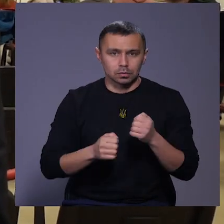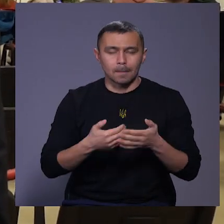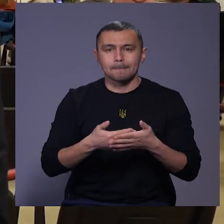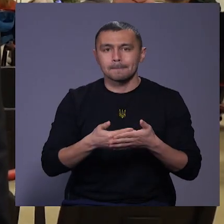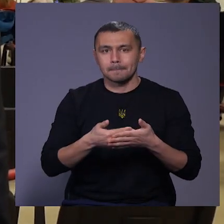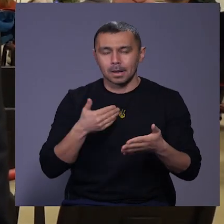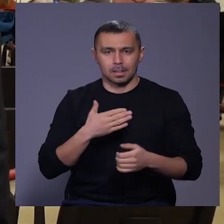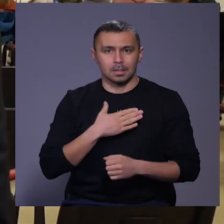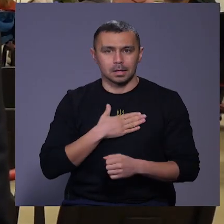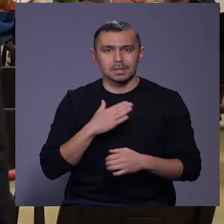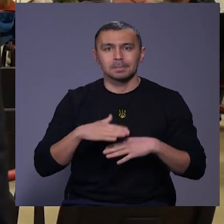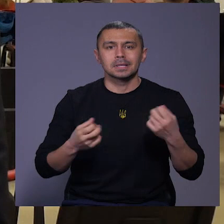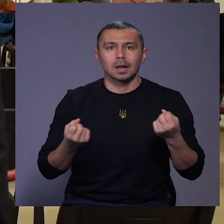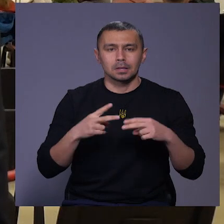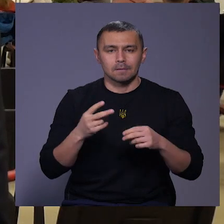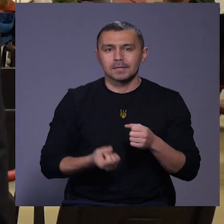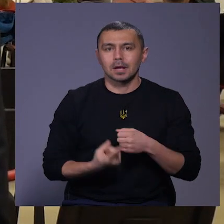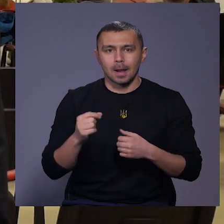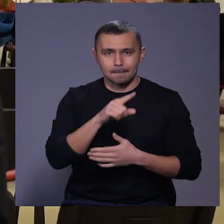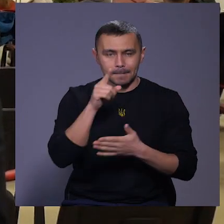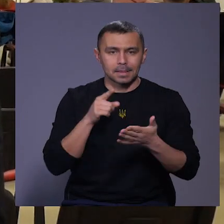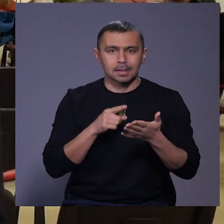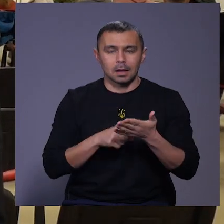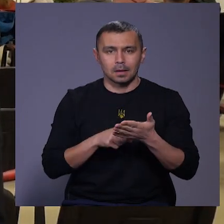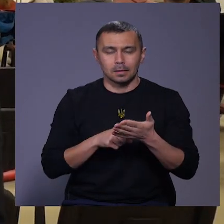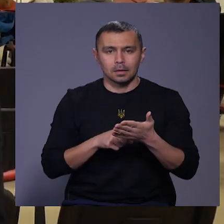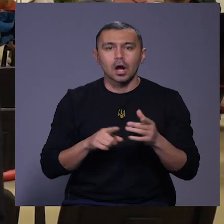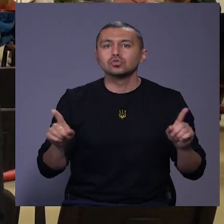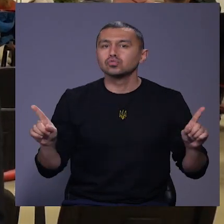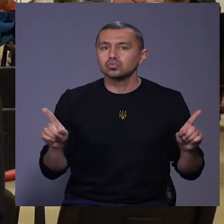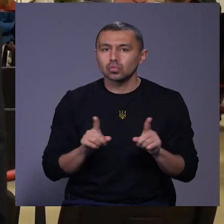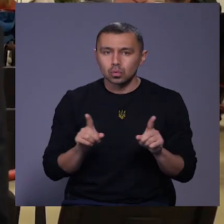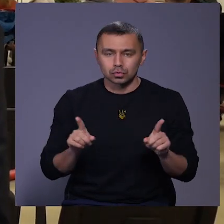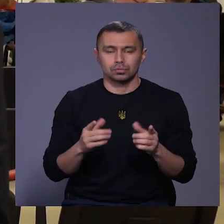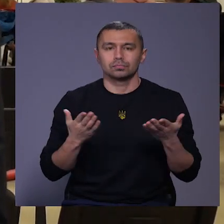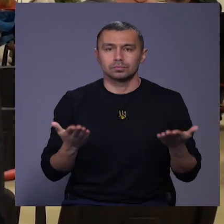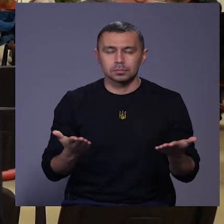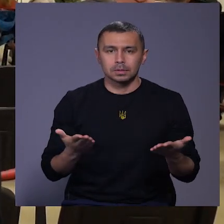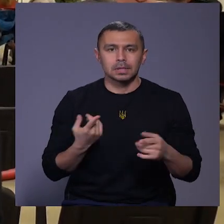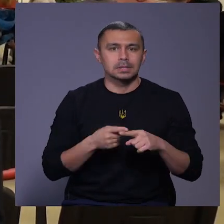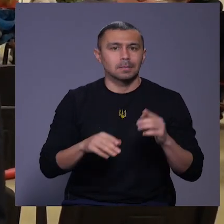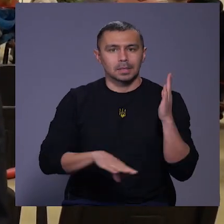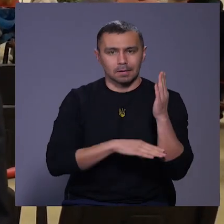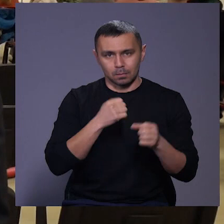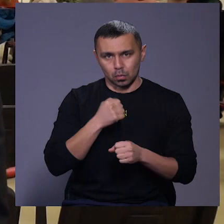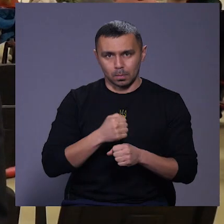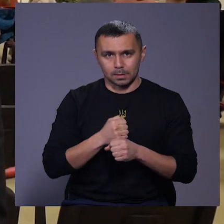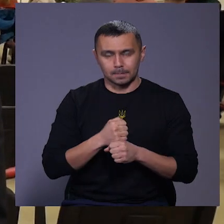нашими спеціалістами виникає питання, а що ж, власне, з цим деревом робити.